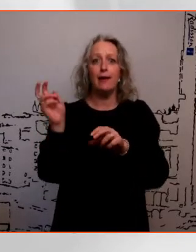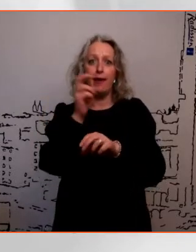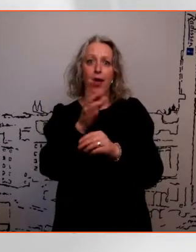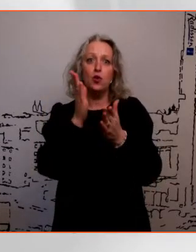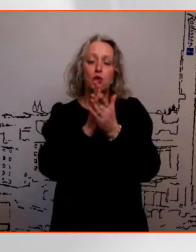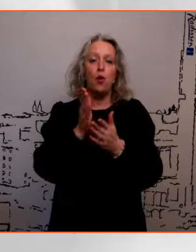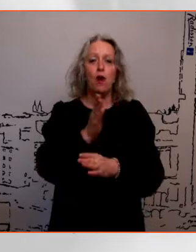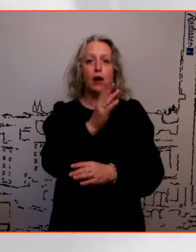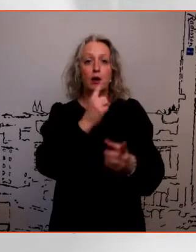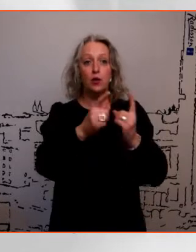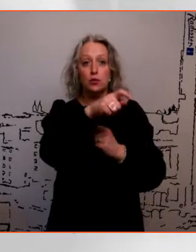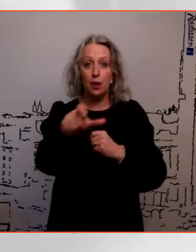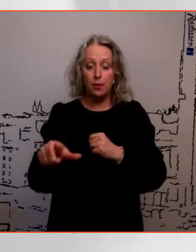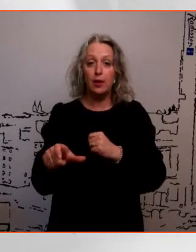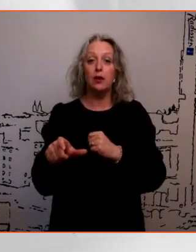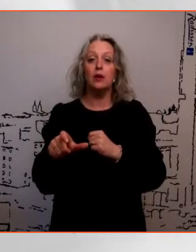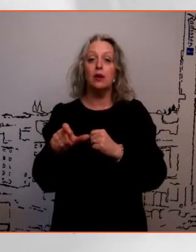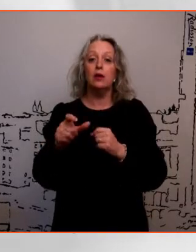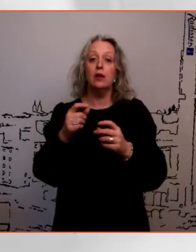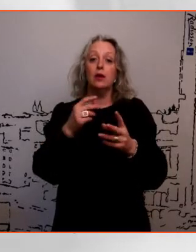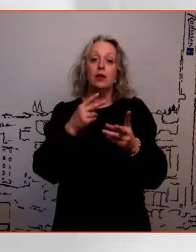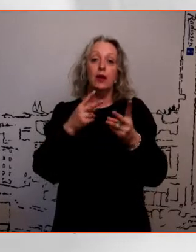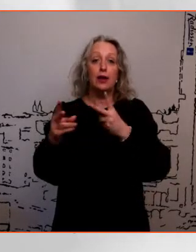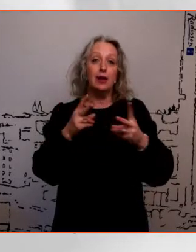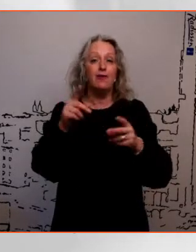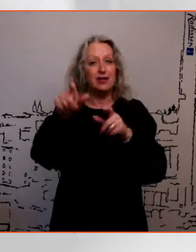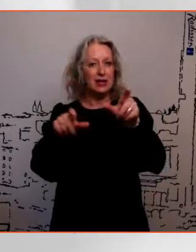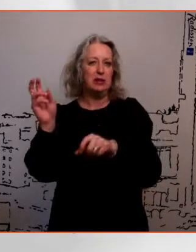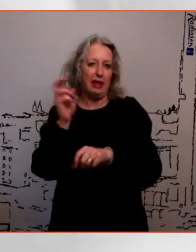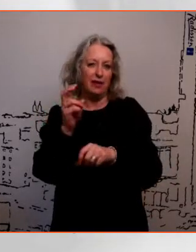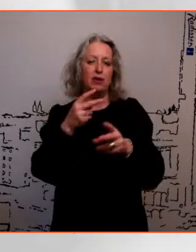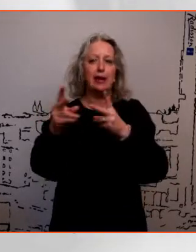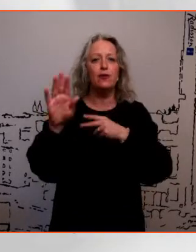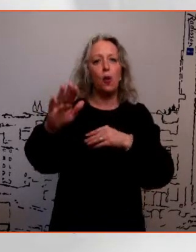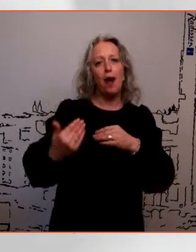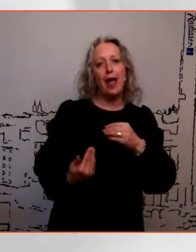tuleb natuke erinevalt inimestele erinevas faasis. Enamasti selliseks,